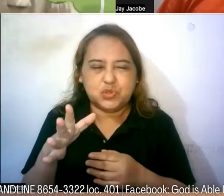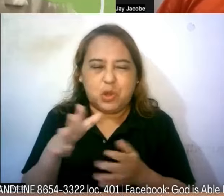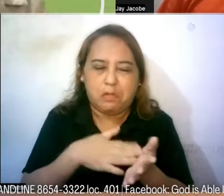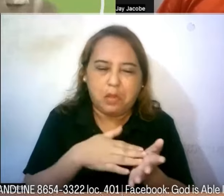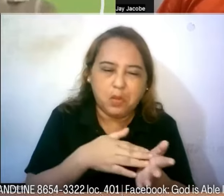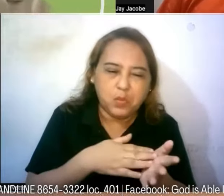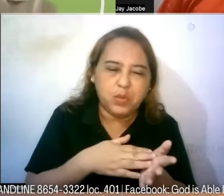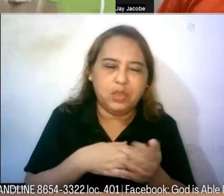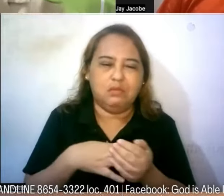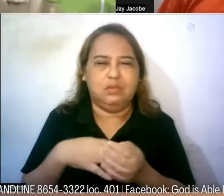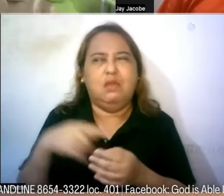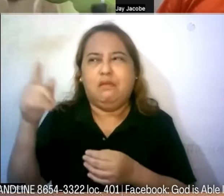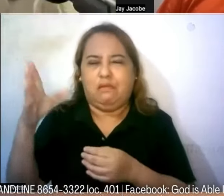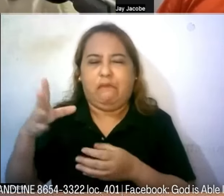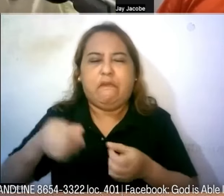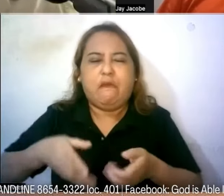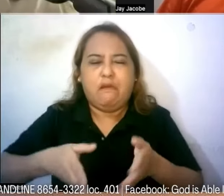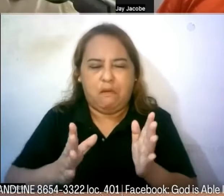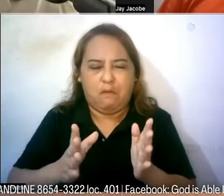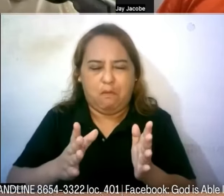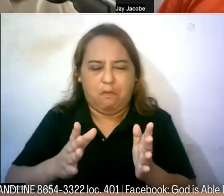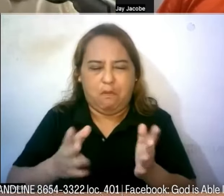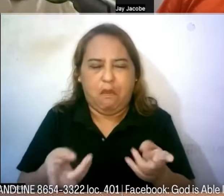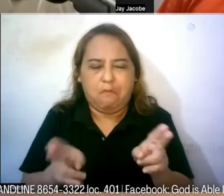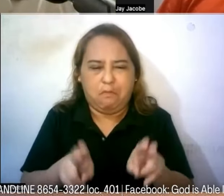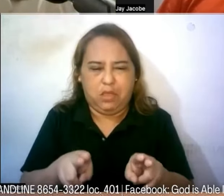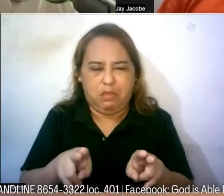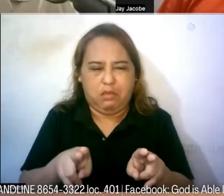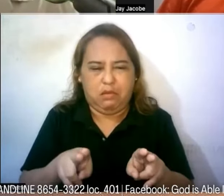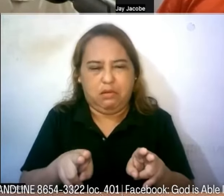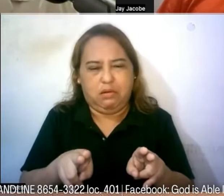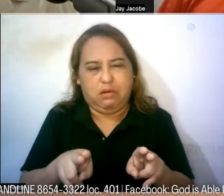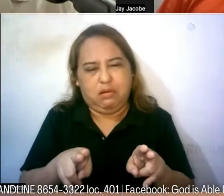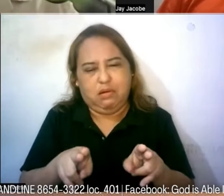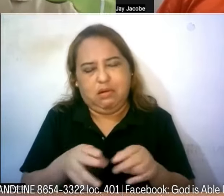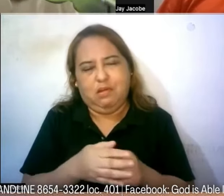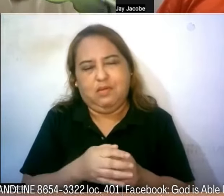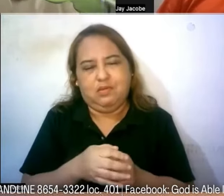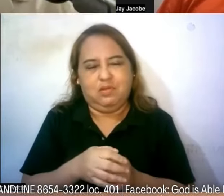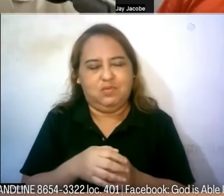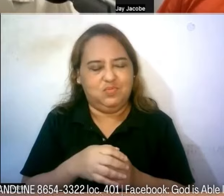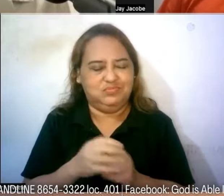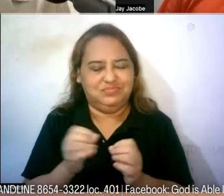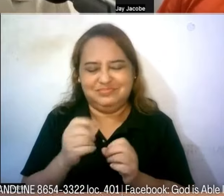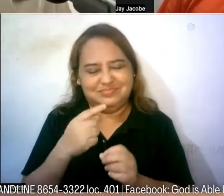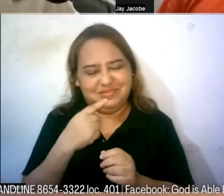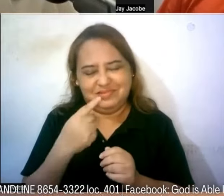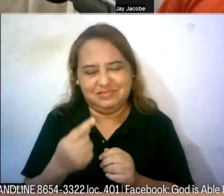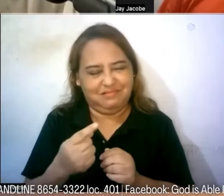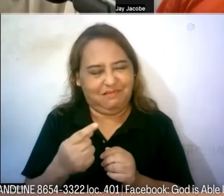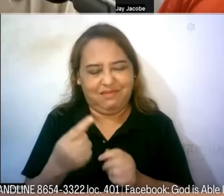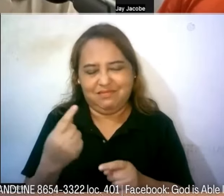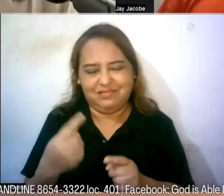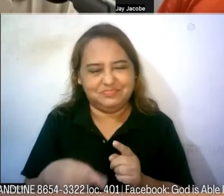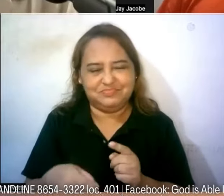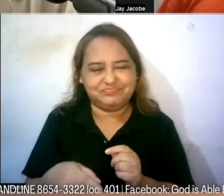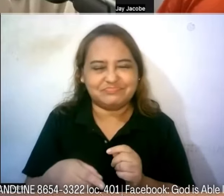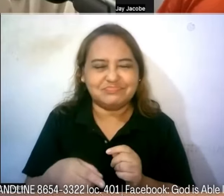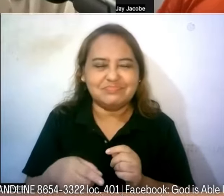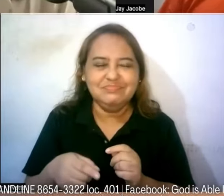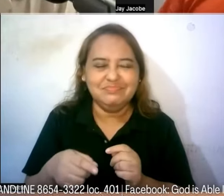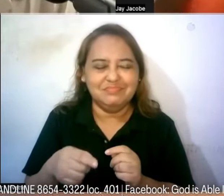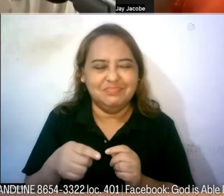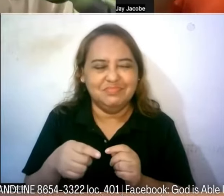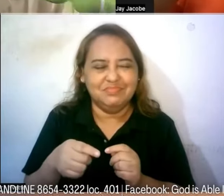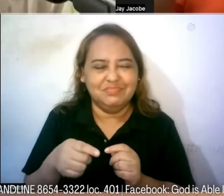pinahihintulutan ng Diyos na mangyari sa buhay nila wala po kung masabi talagang God is able story ito Pastor Jay all glory be to God